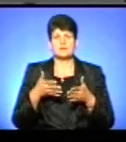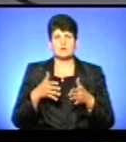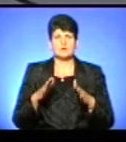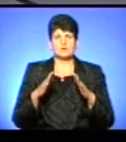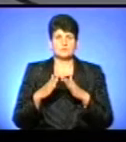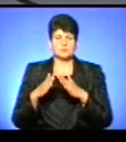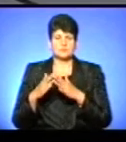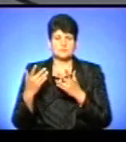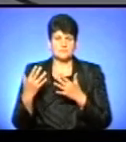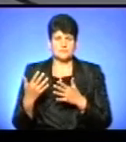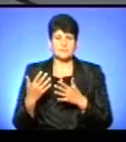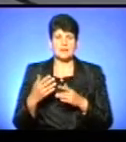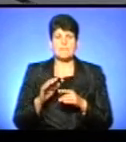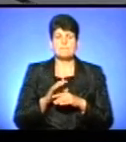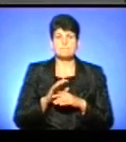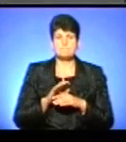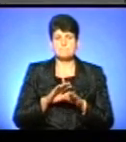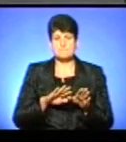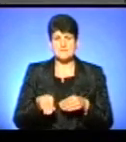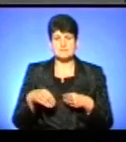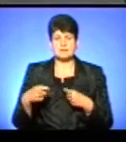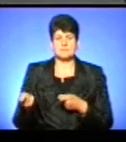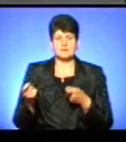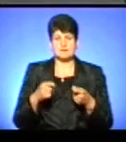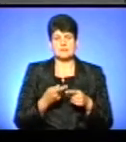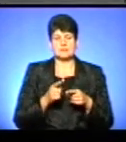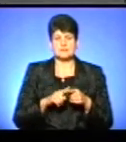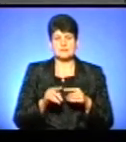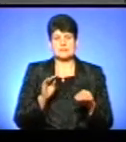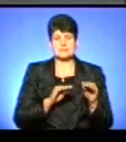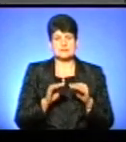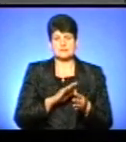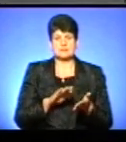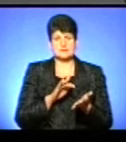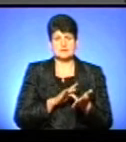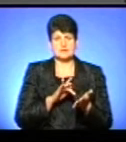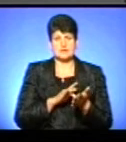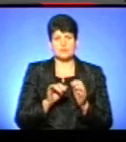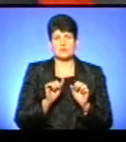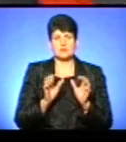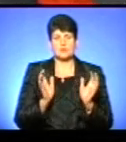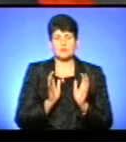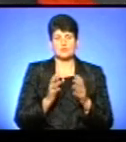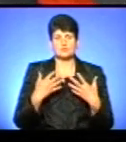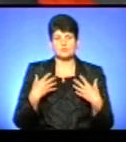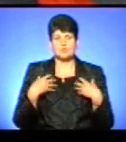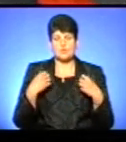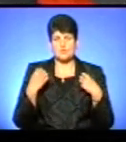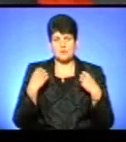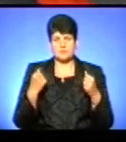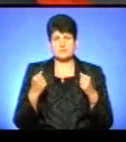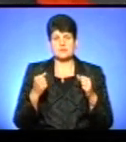будете відправляти? І після поставлення цих на склад, централізований склад управління охорони здоров'я, складу